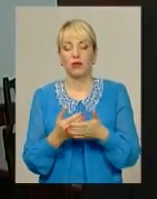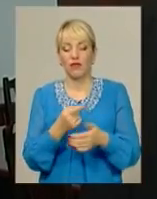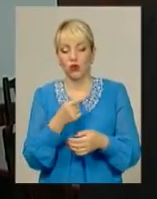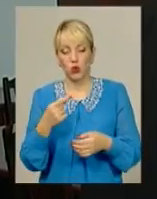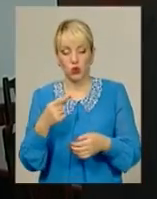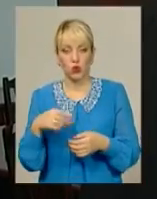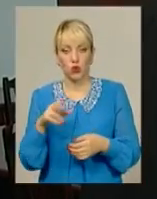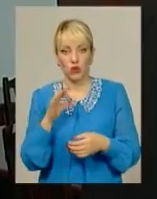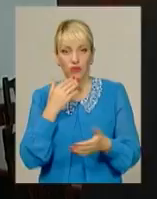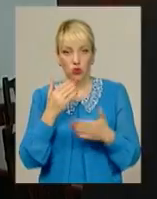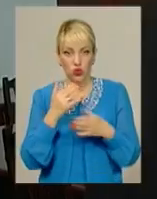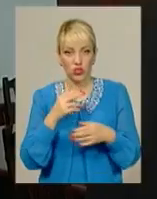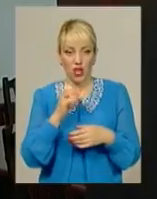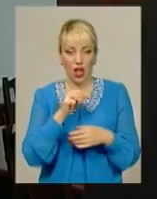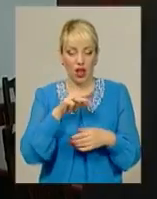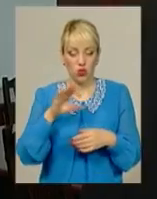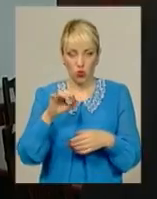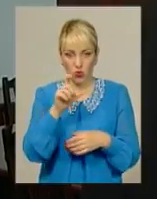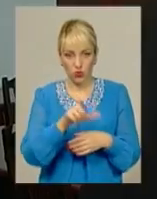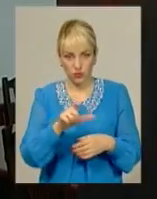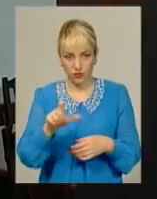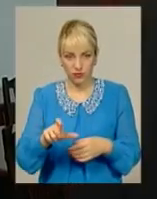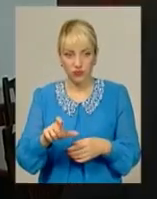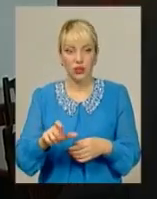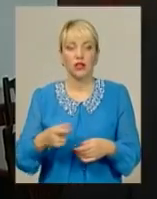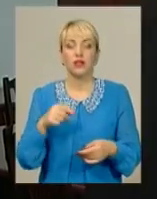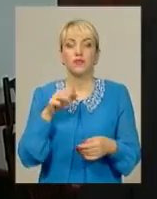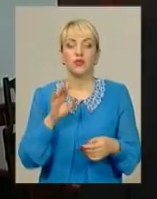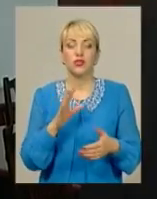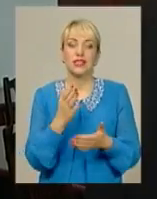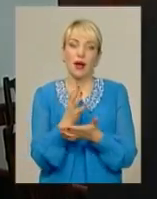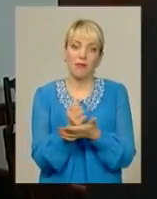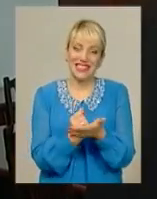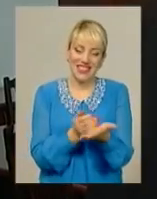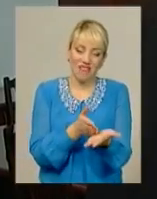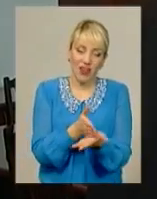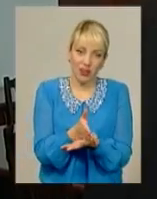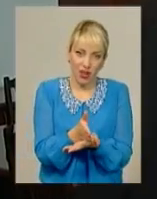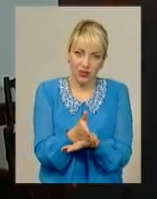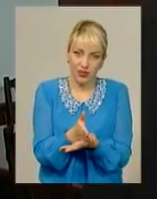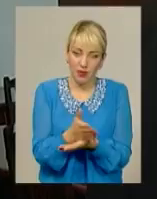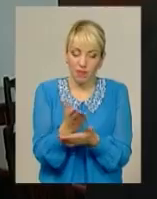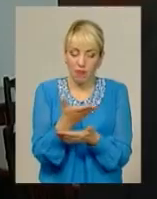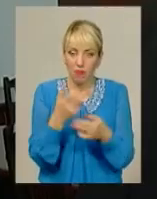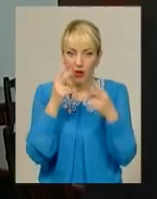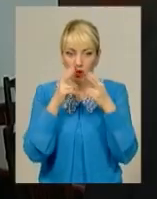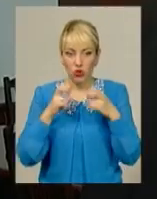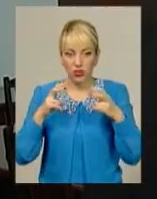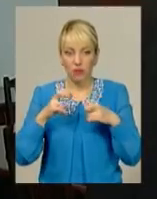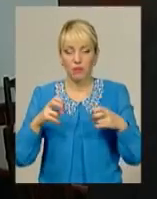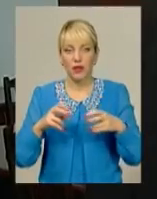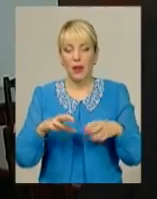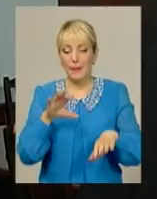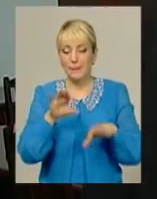відношенню до учасників АТО, як запасний варіант, ми сьогодні розробляємо розгляд підбору